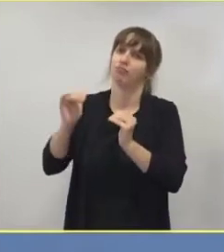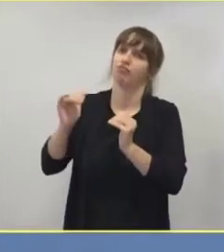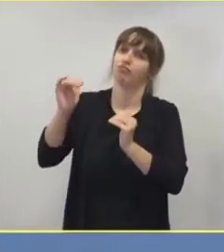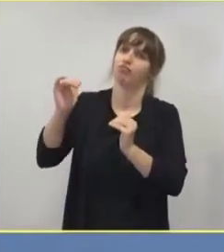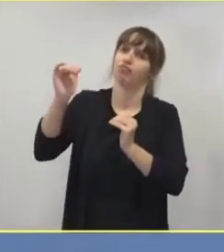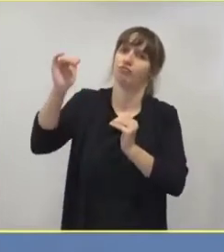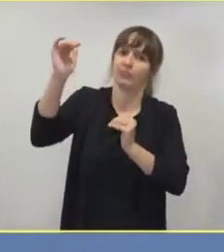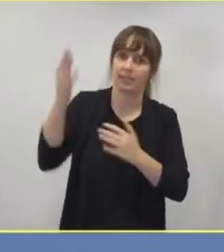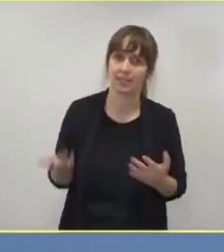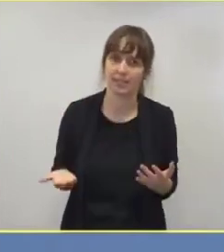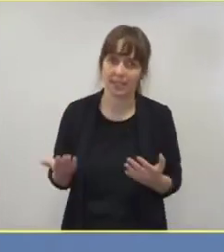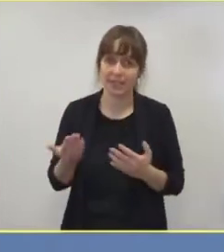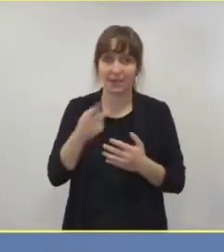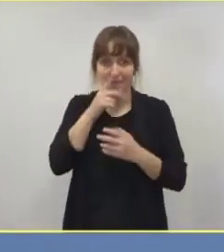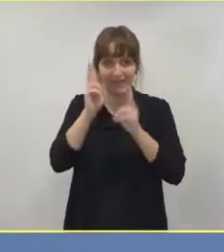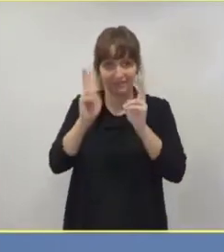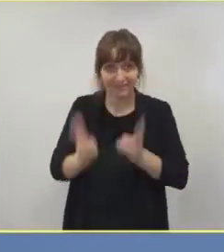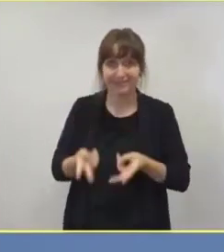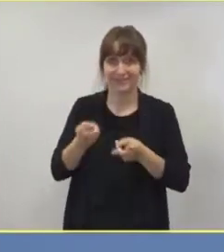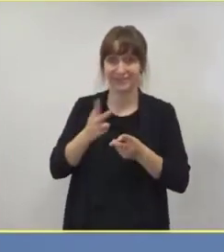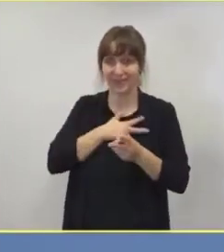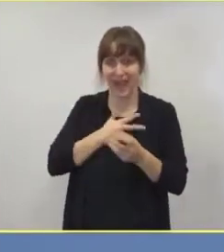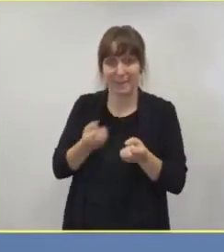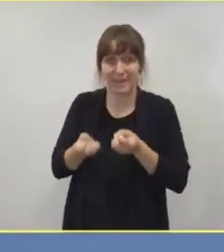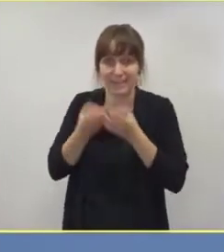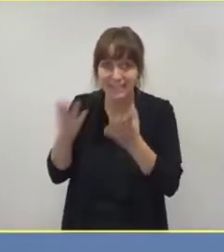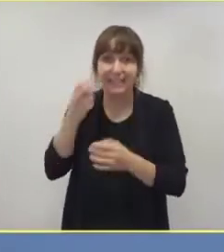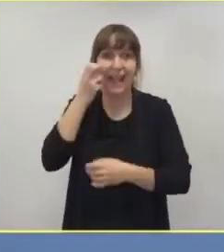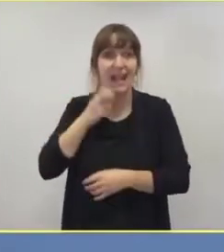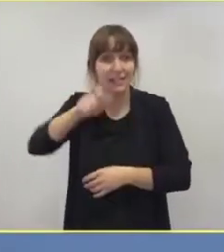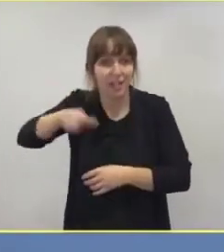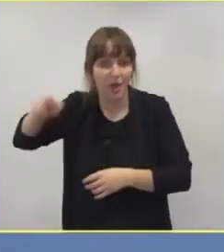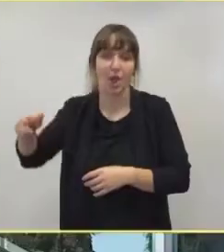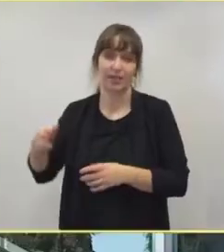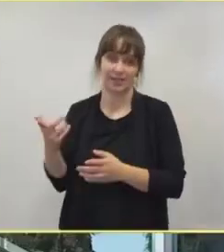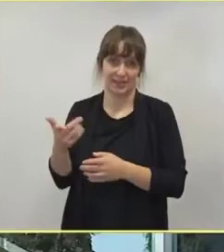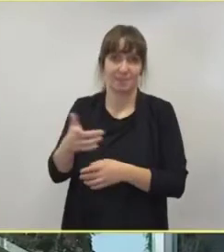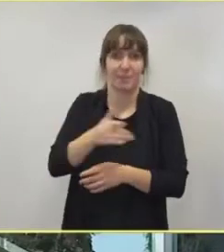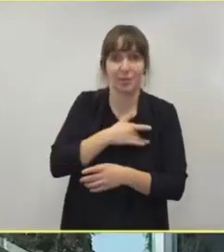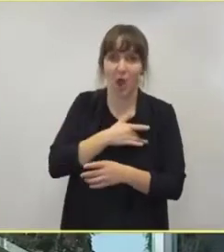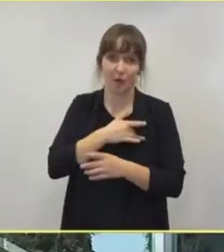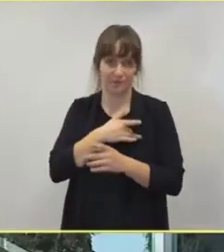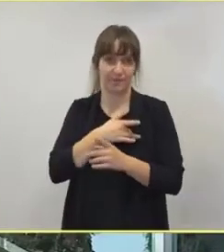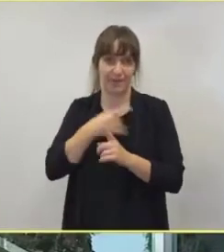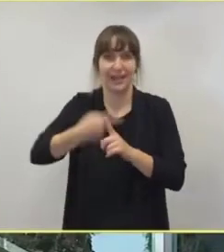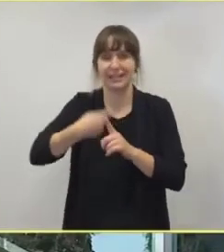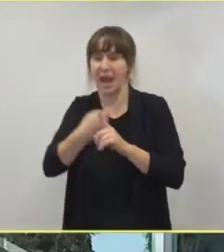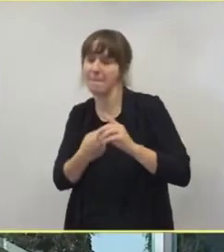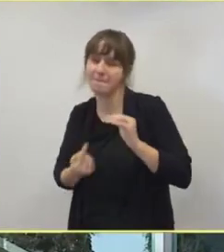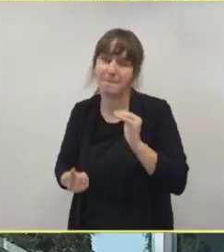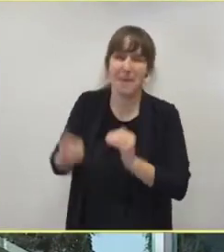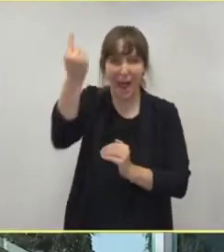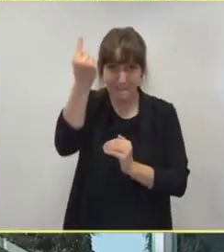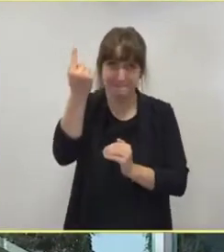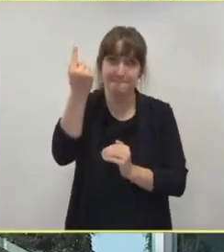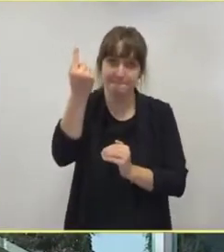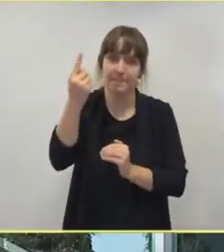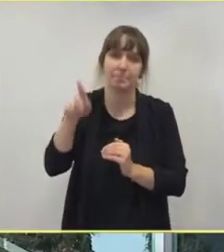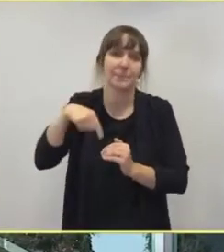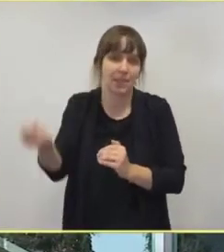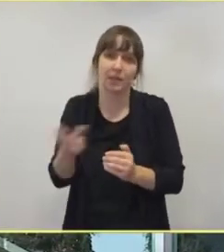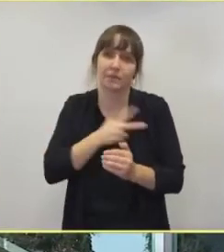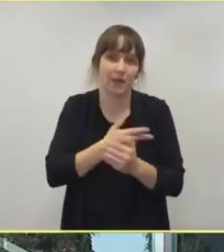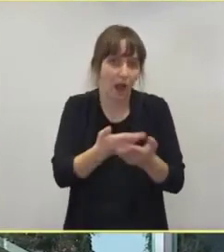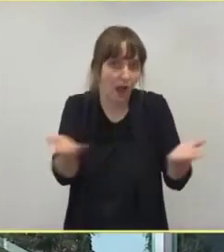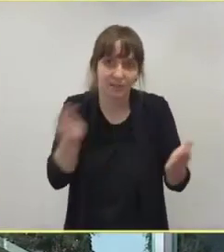Und wenn das eintreten sollte, dass diese Population, die Älteren, tatsächlich wieder exponentiell nach oben schießt, dann werden Sie erleben, dass wir